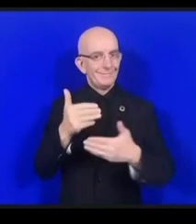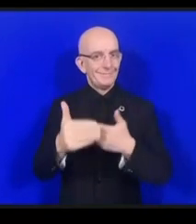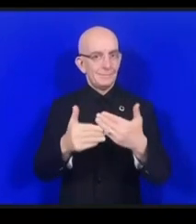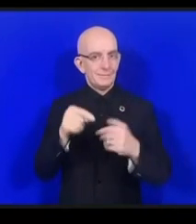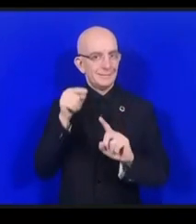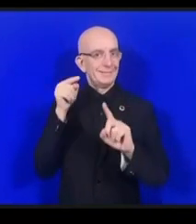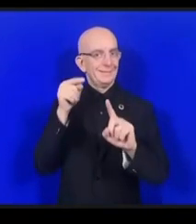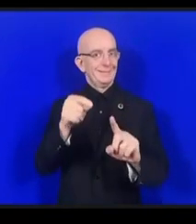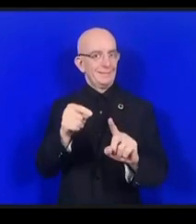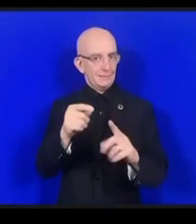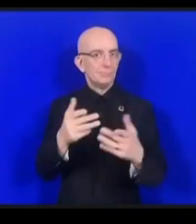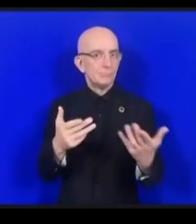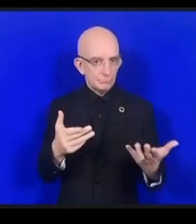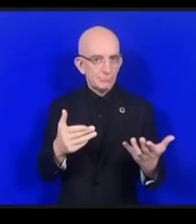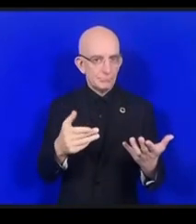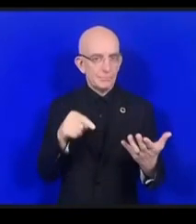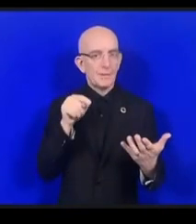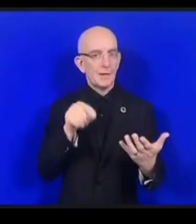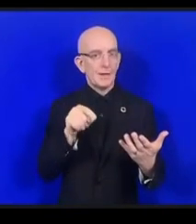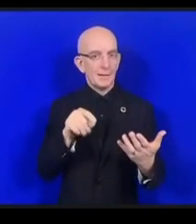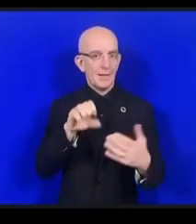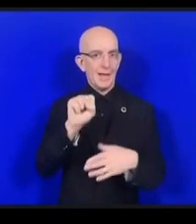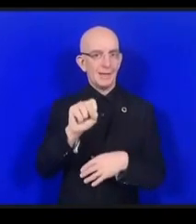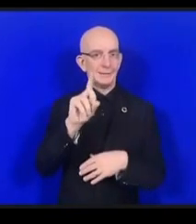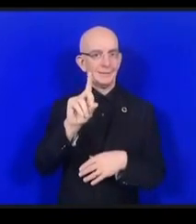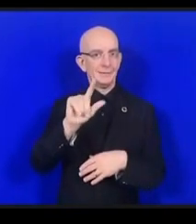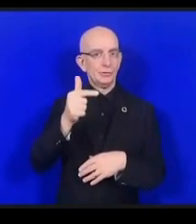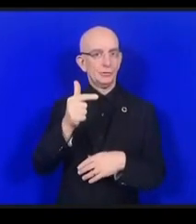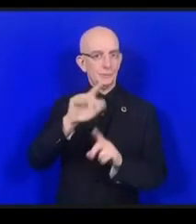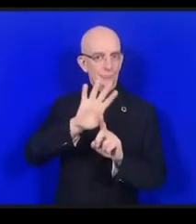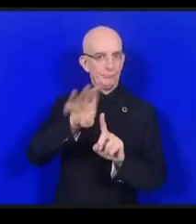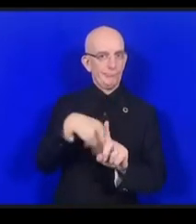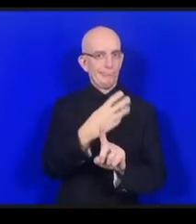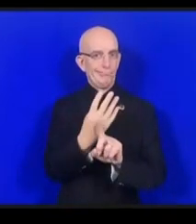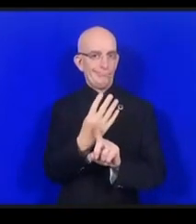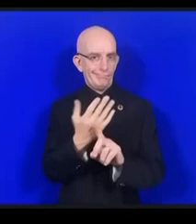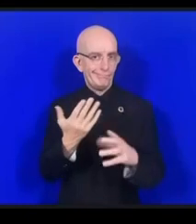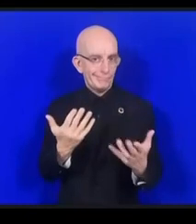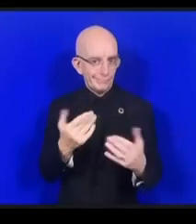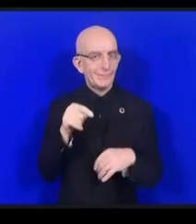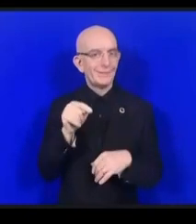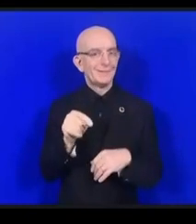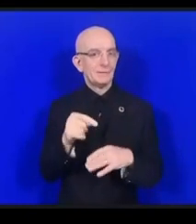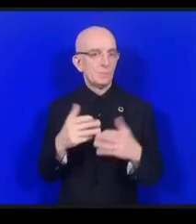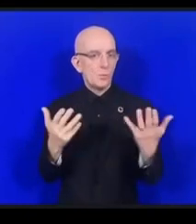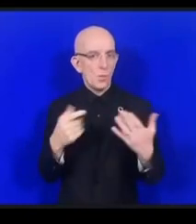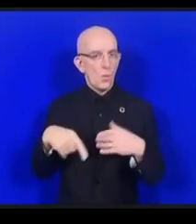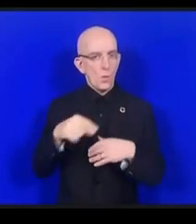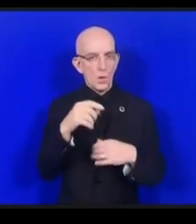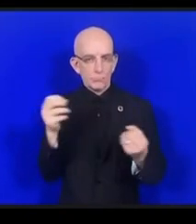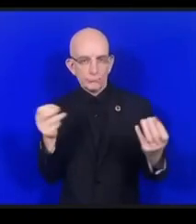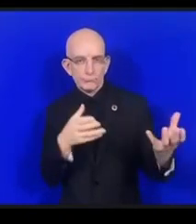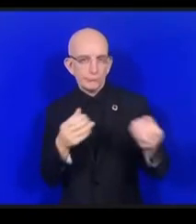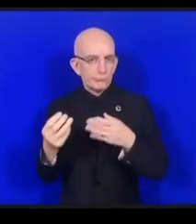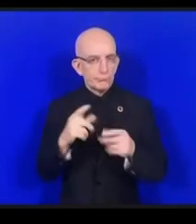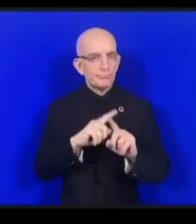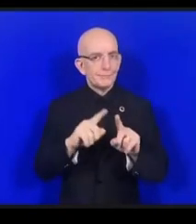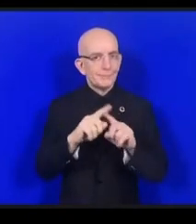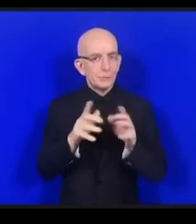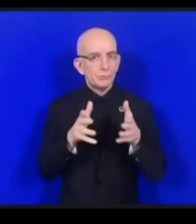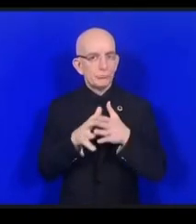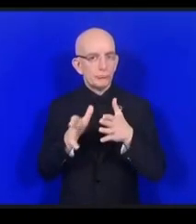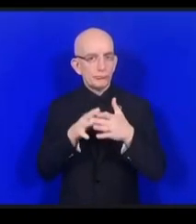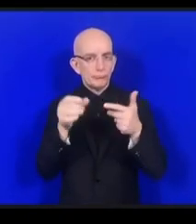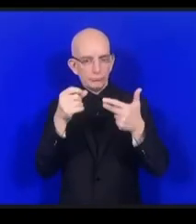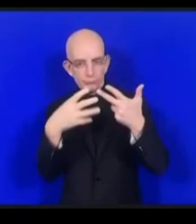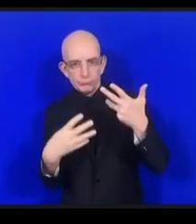ont élaboré, chacune pour leurs propres travaux, la manière dont elles se rapportent aux ODD, au sujet